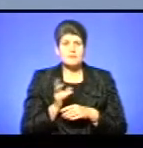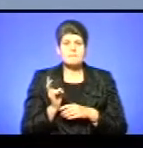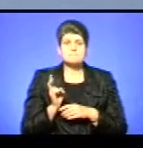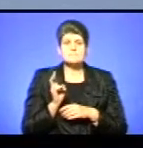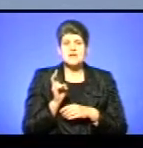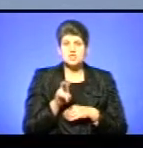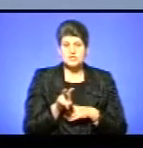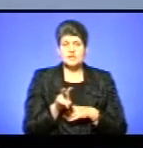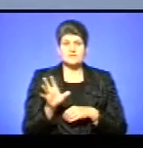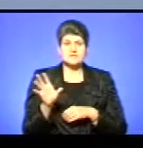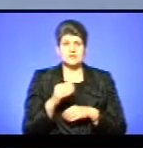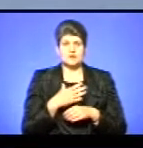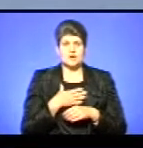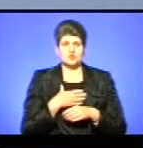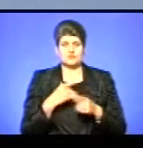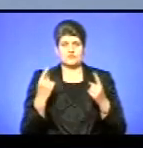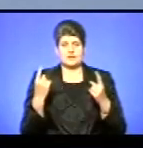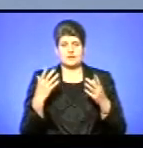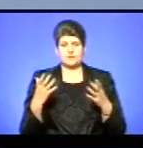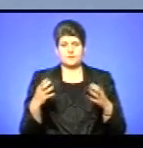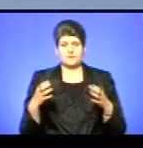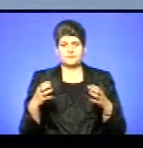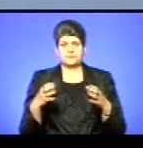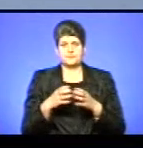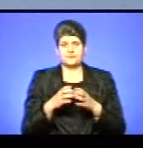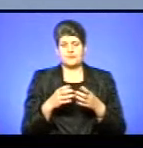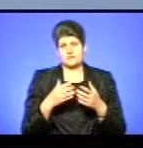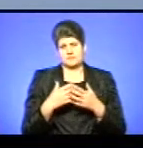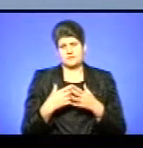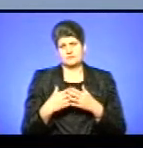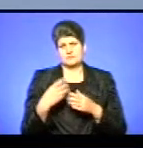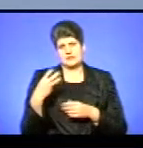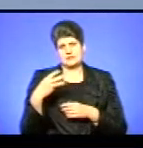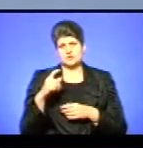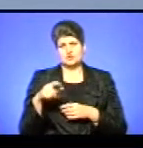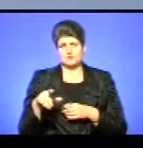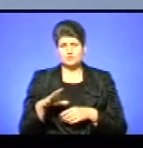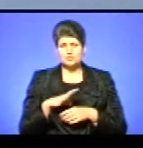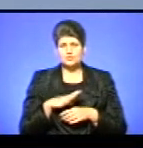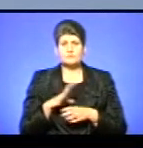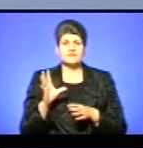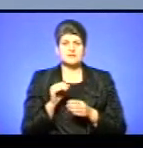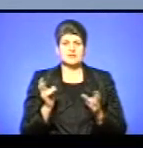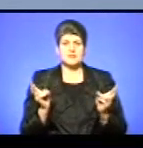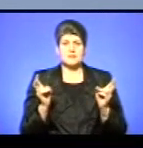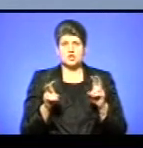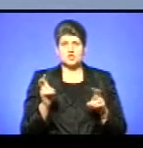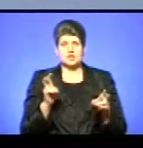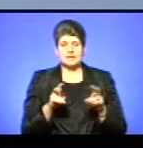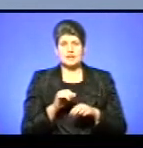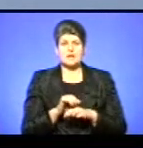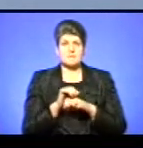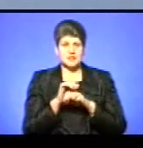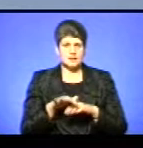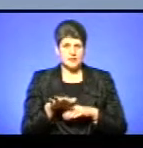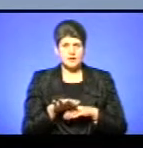оцією, всією нашою такою великою дискусією, там чоловік 30 було, ми всі прийшли тоді на Майдан, і так стало,